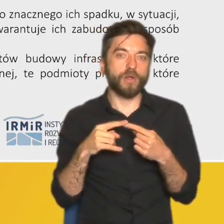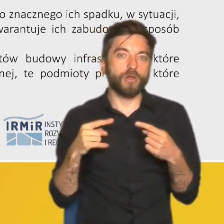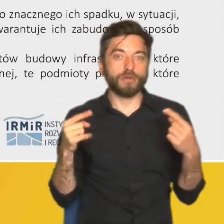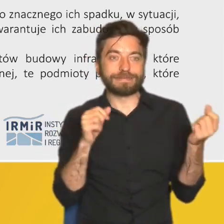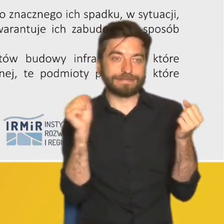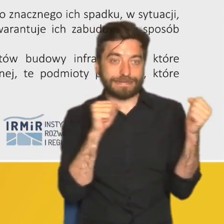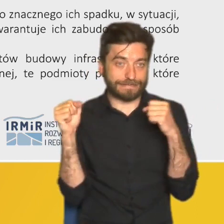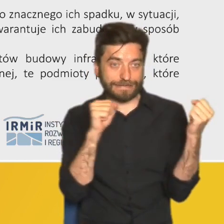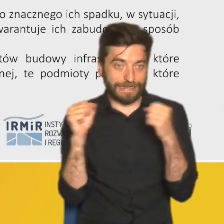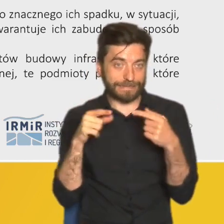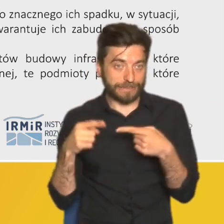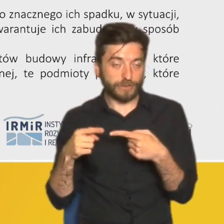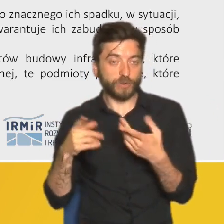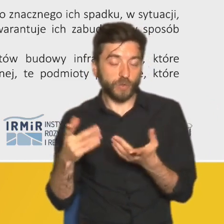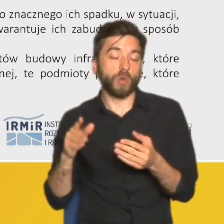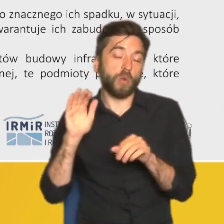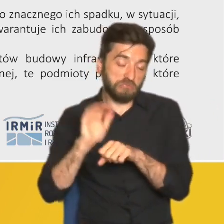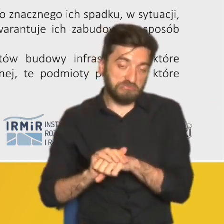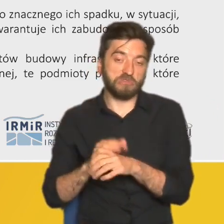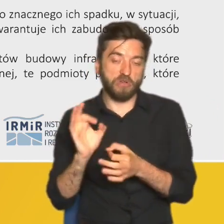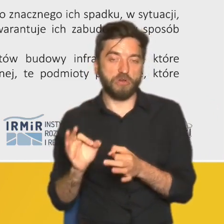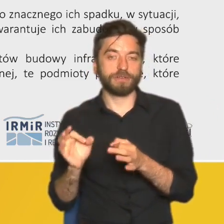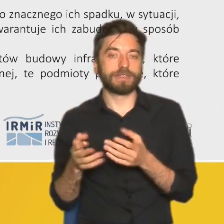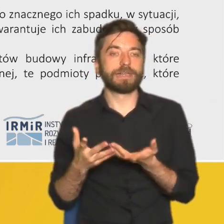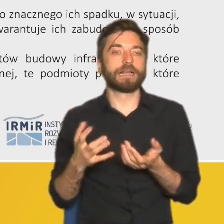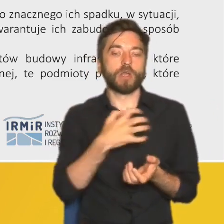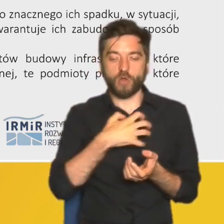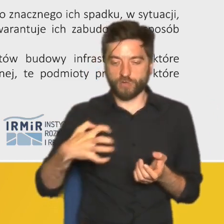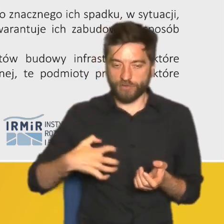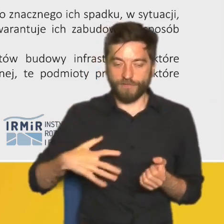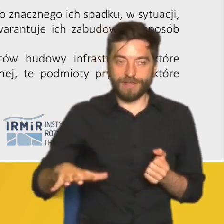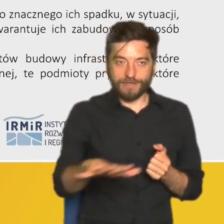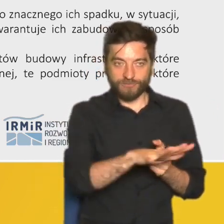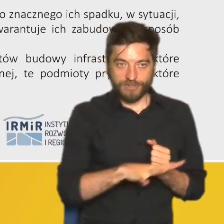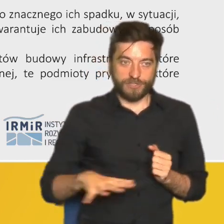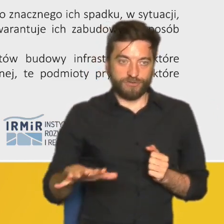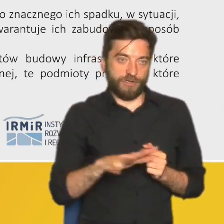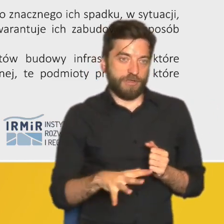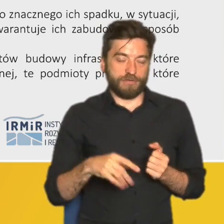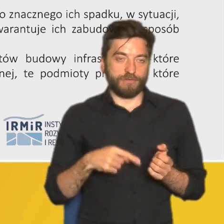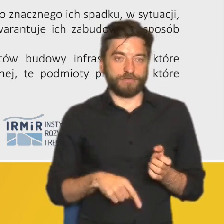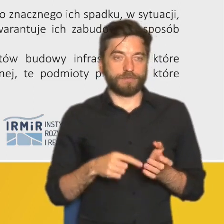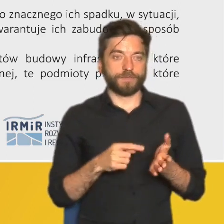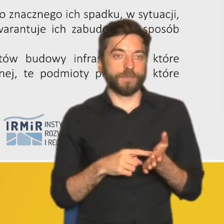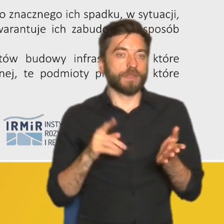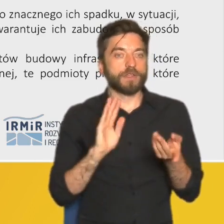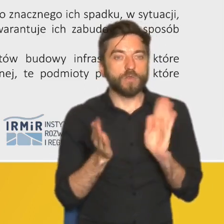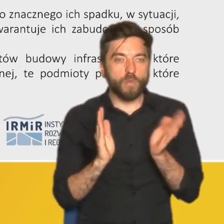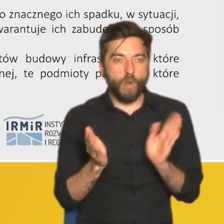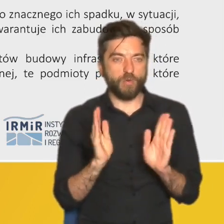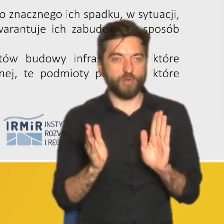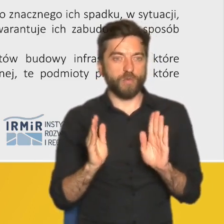do sposobu zagospodarowania określonego obszaru odnośnie do sposobu